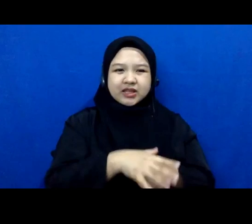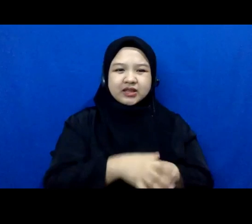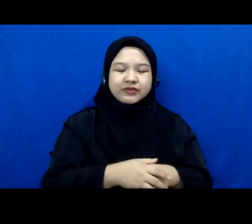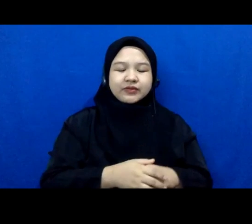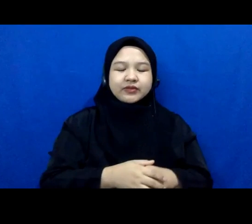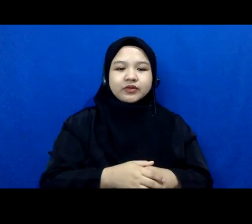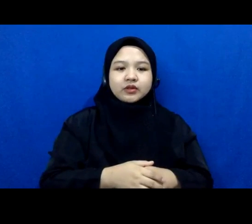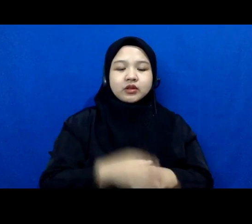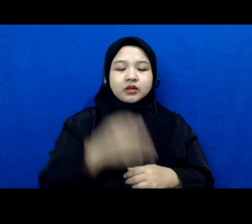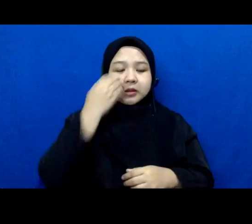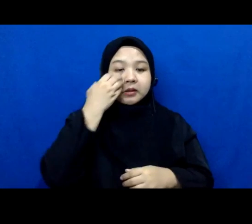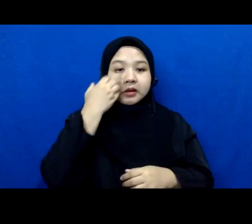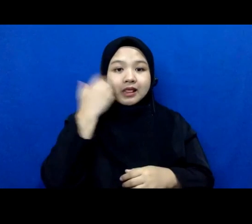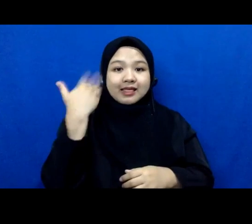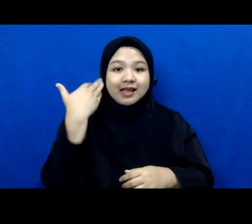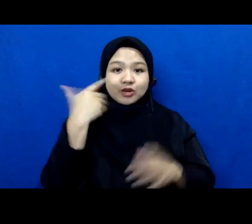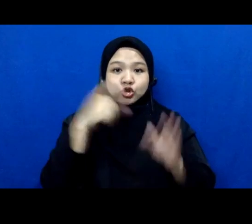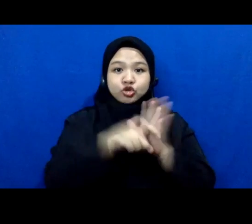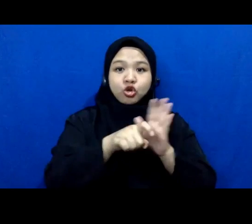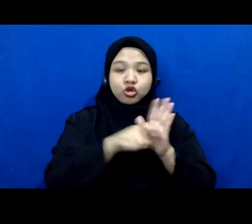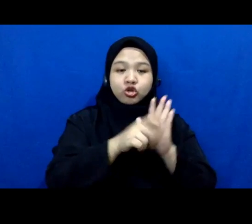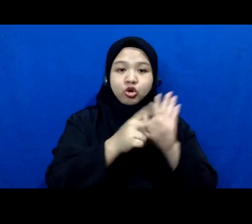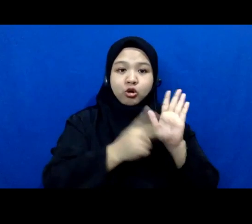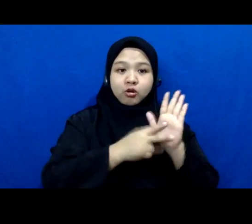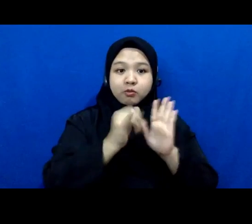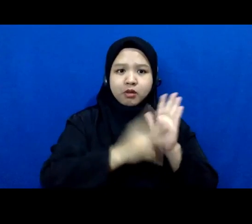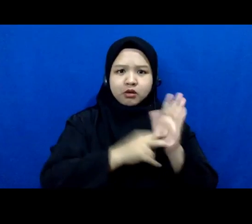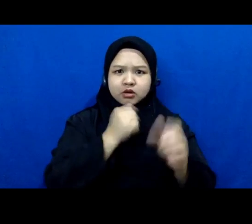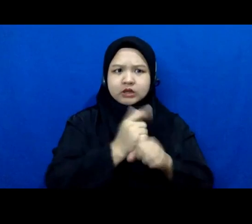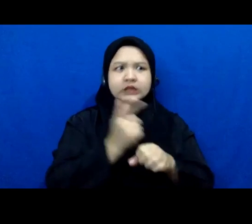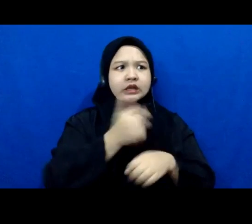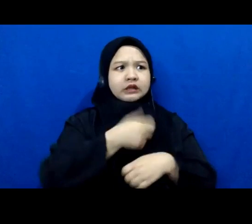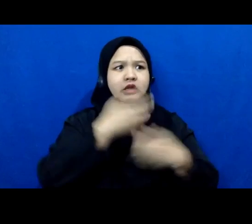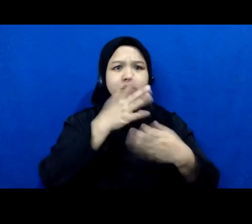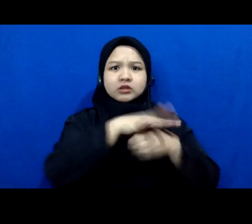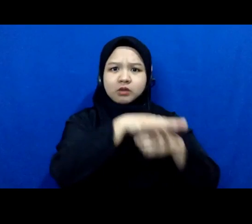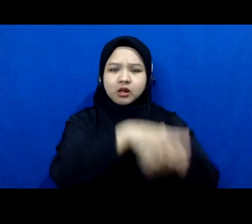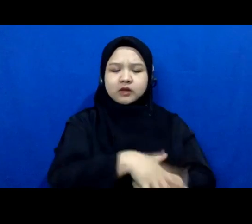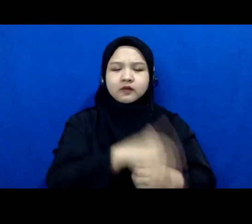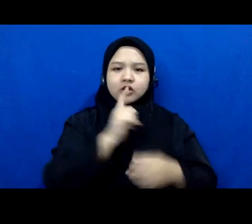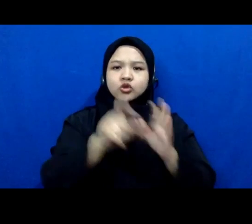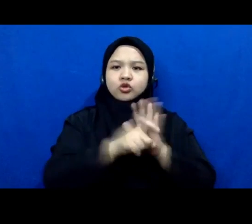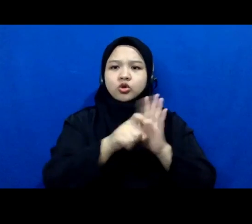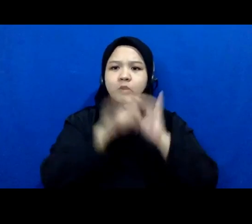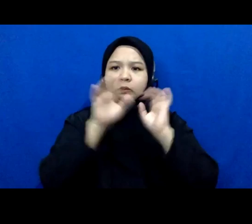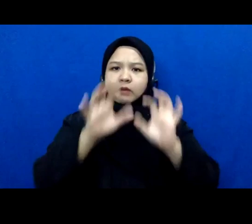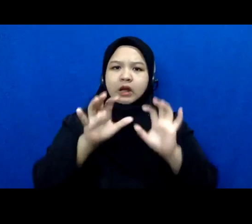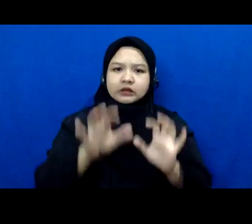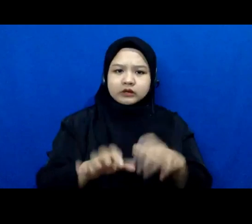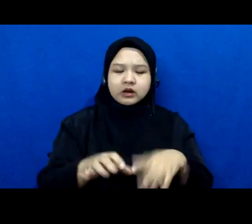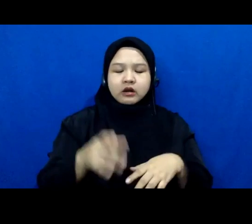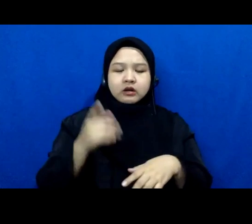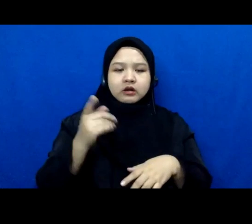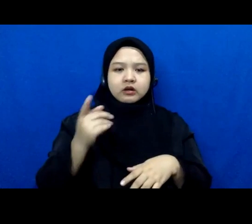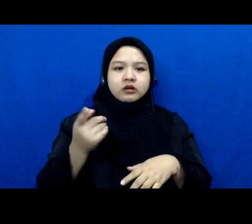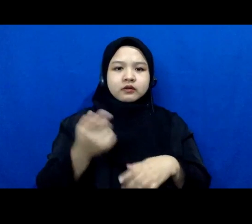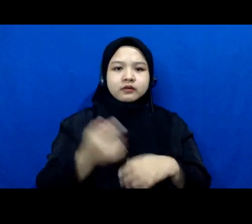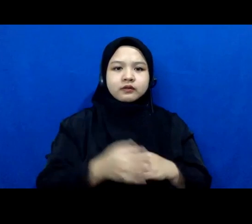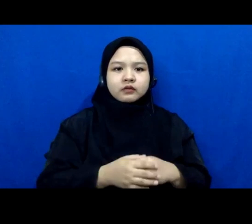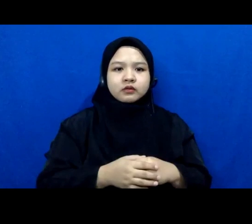apa yang dicontohkan sama Mbak Ninding itu jelas diskriminatif ya menurut saya dan contohnya banyak sebetulnya bukan cuma itu nah